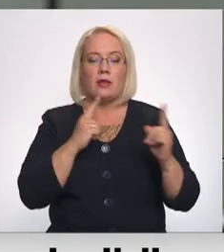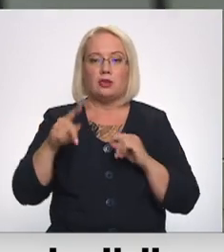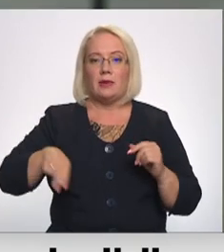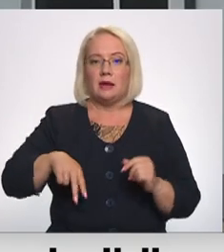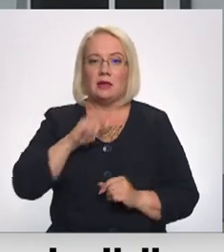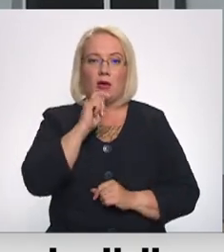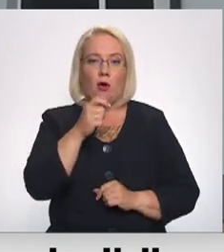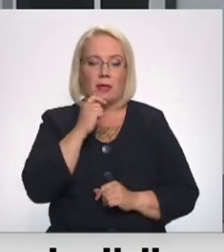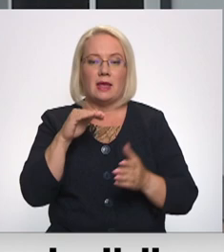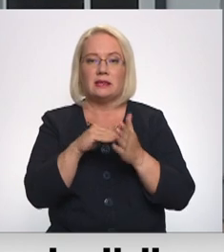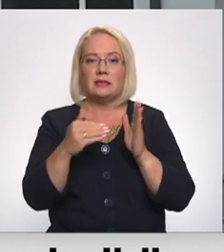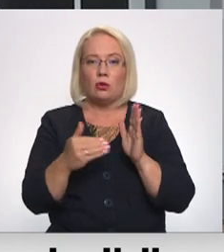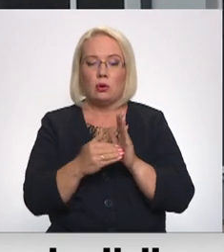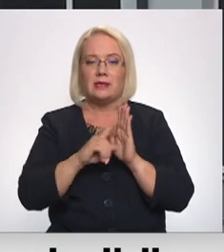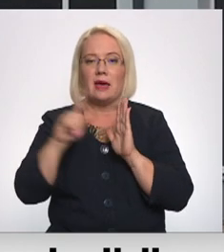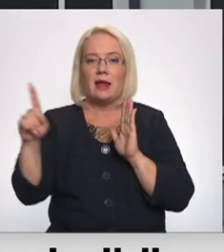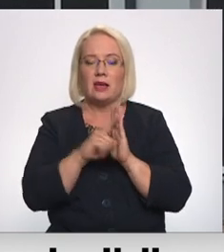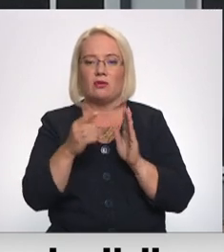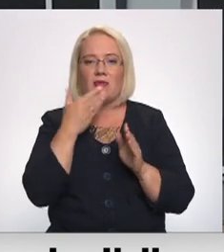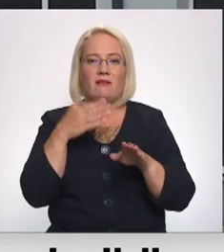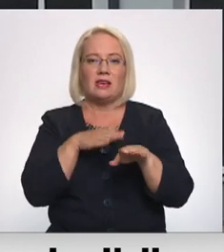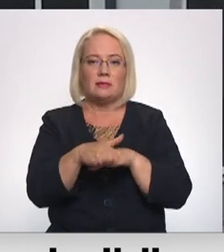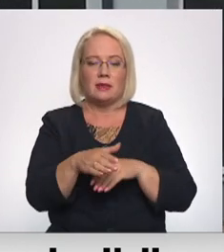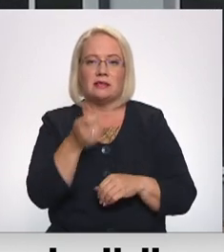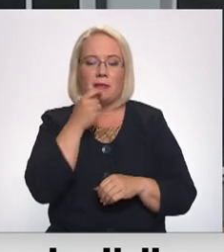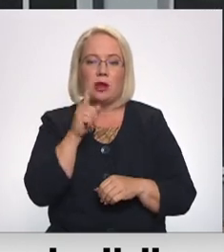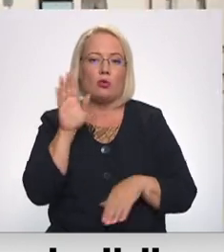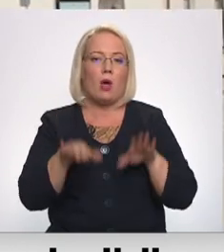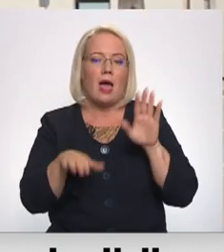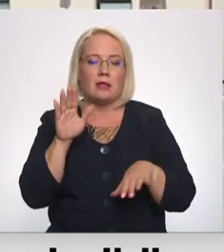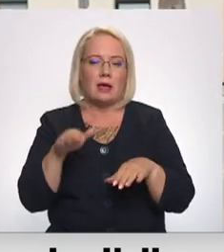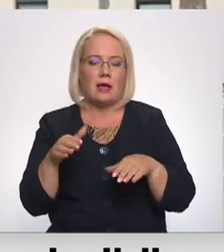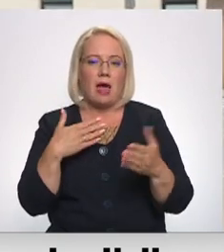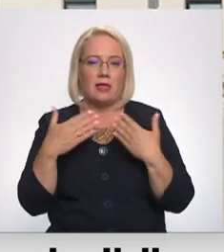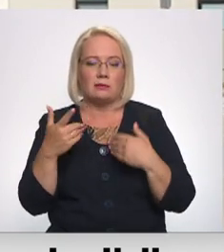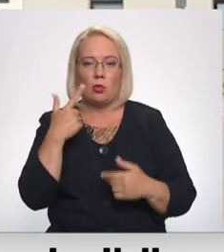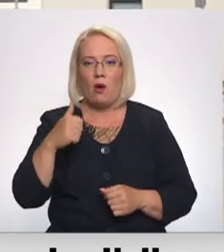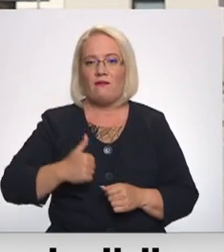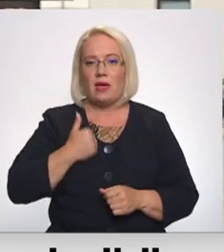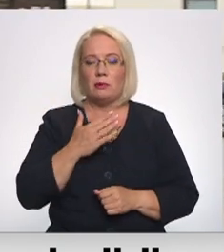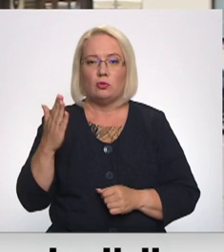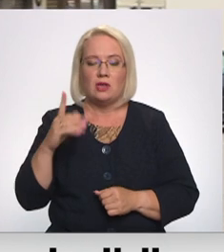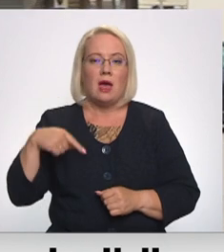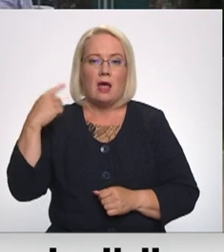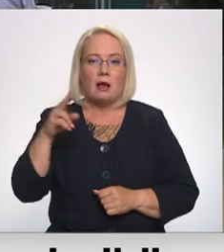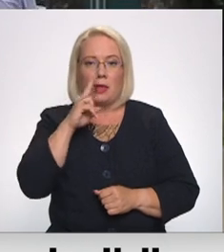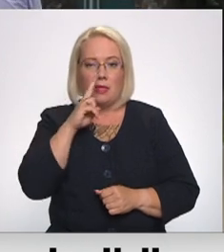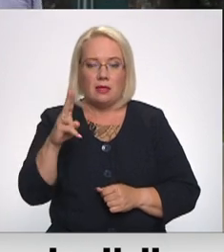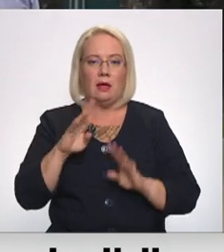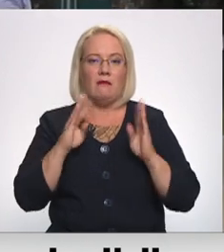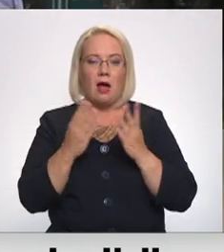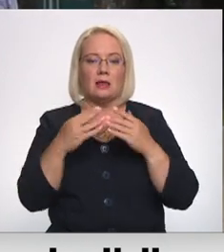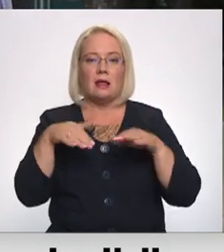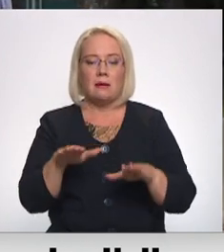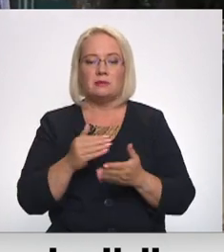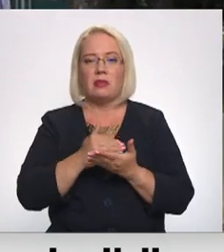komentē, kas situācija reizi un eizpildi zinību dienā ir nolaidīga attieksme no pārradātāja puses. Nākamajā nedēļā valde kārt jau reizi lemšot